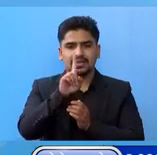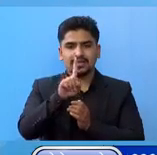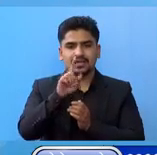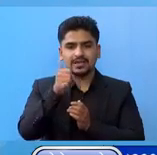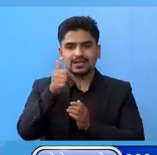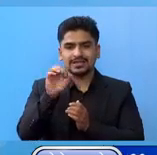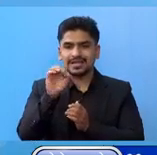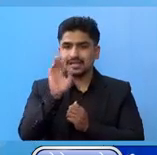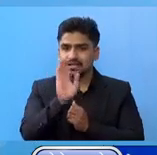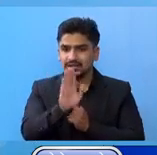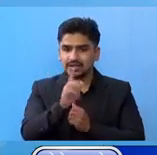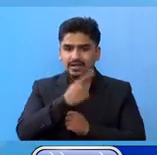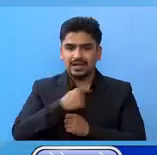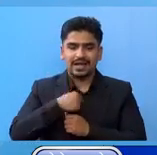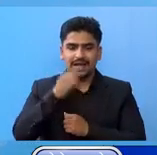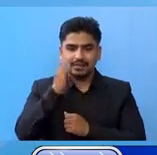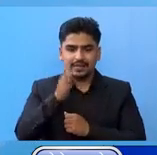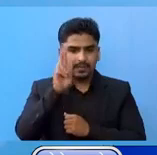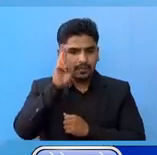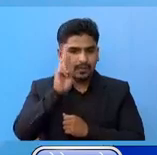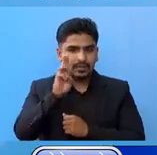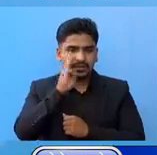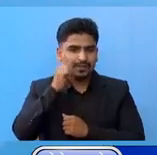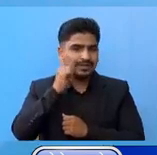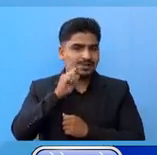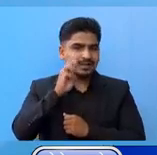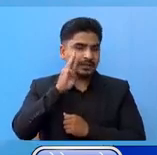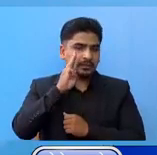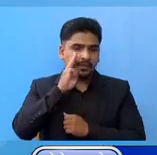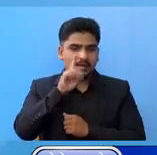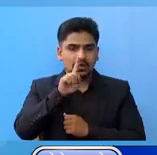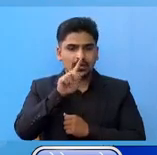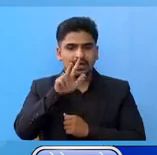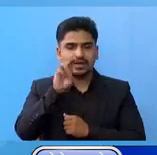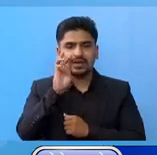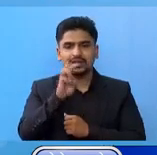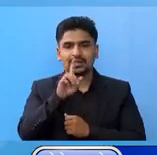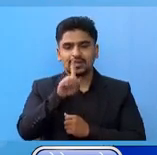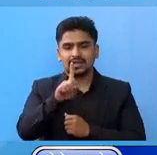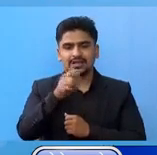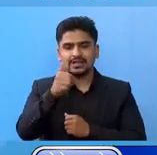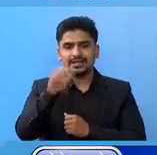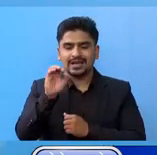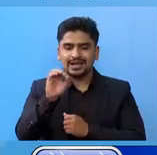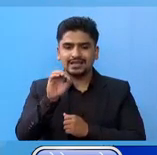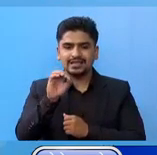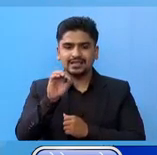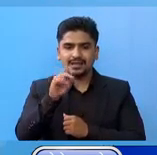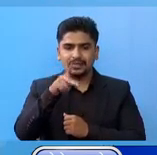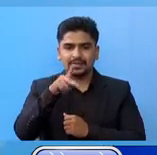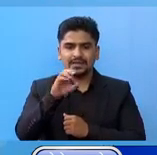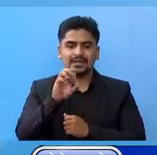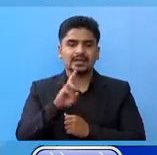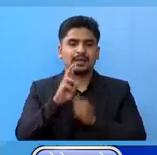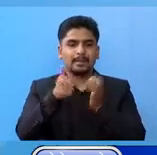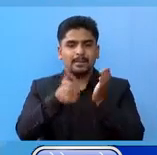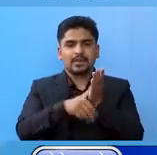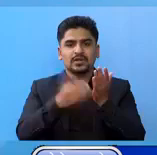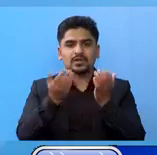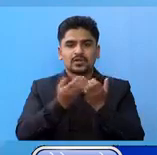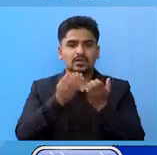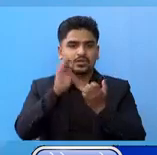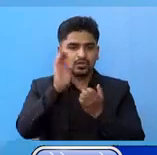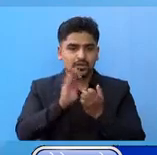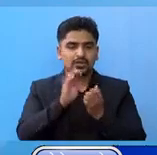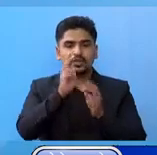साथी चा आमिले निकट भविश्टे में दीन मा अठार हजार एक से साथी PCR परिच्चन गर्न